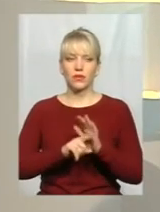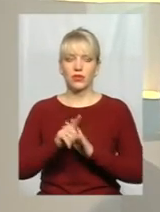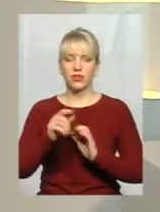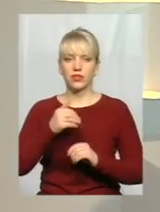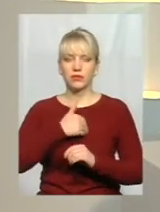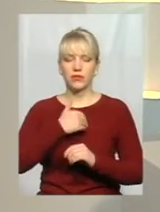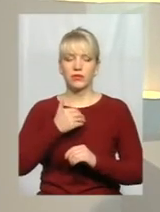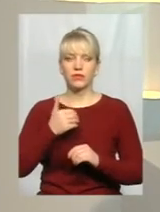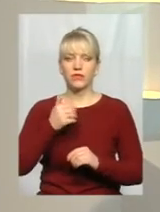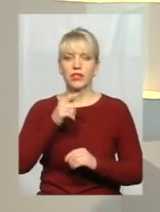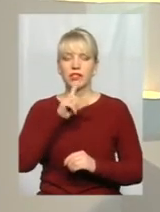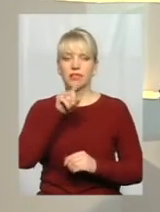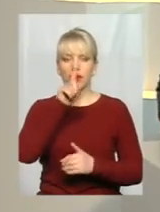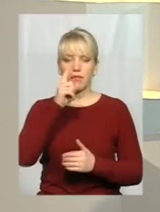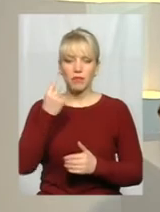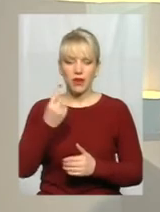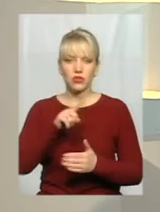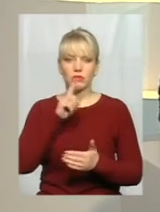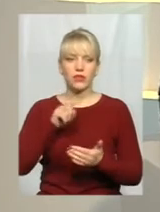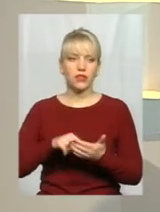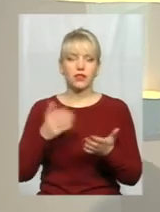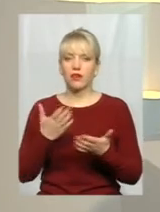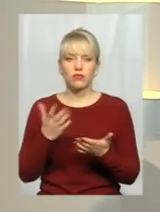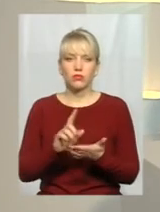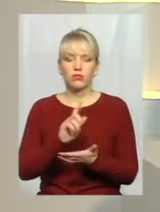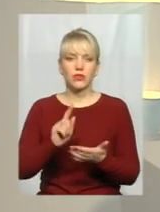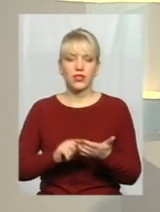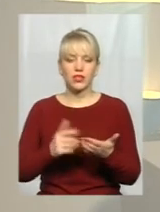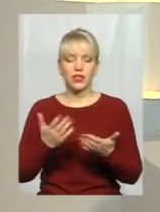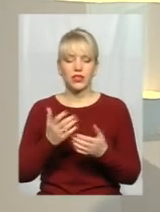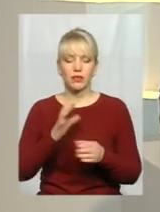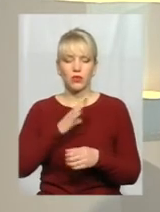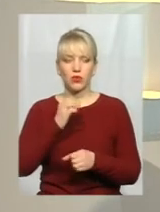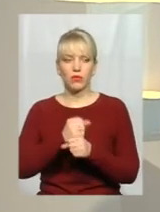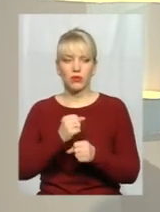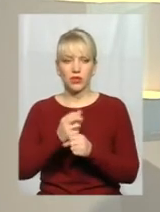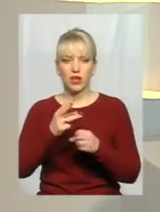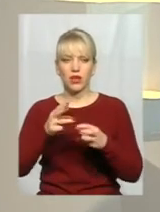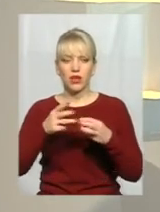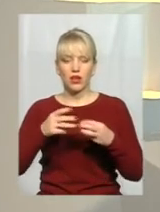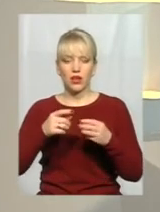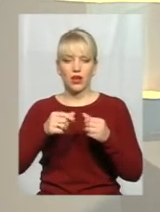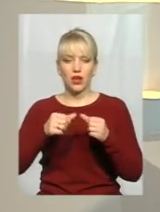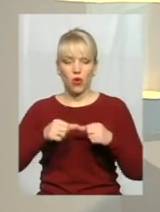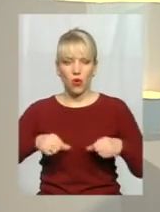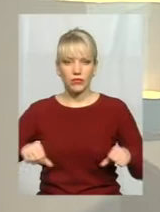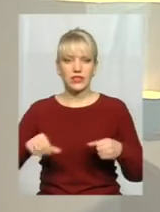першого питання такого. Чому питання, яке було опрацьовано на комісіях, на президії, яке,